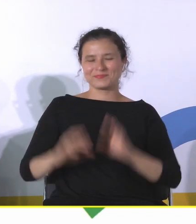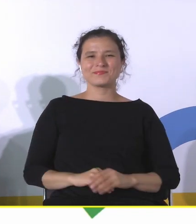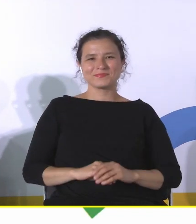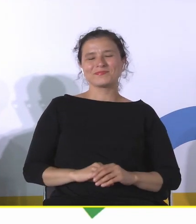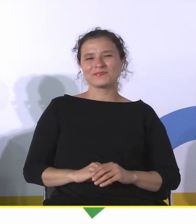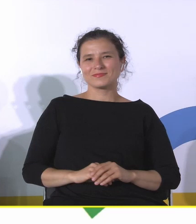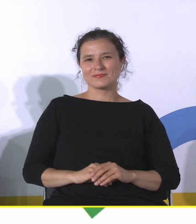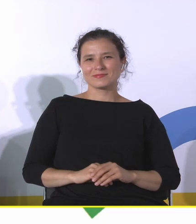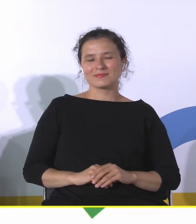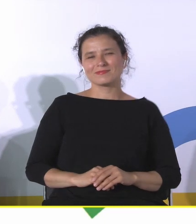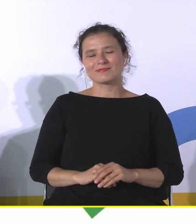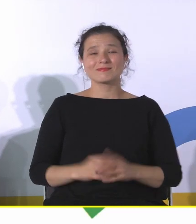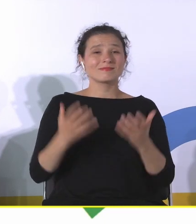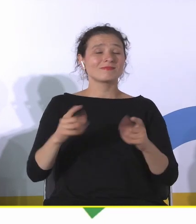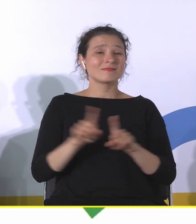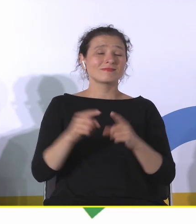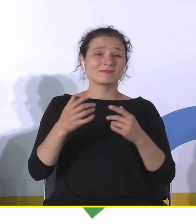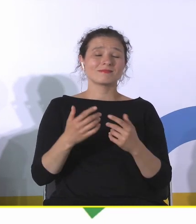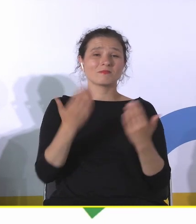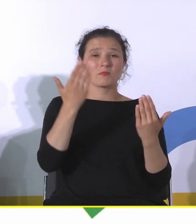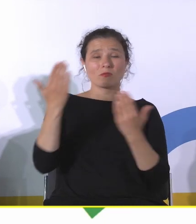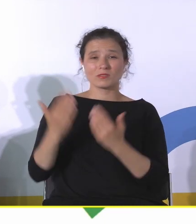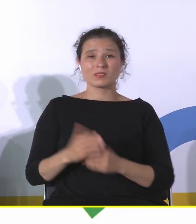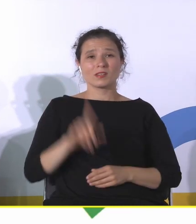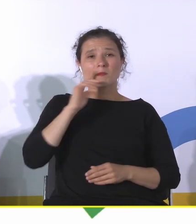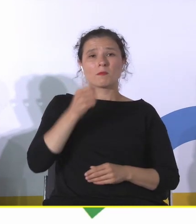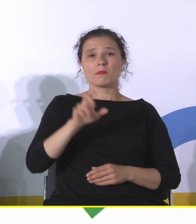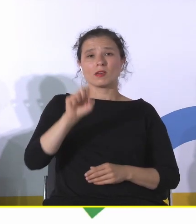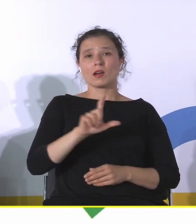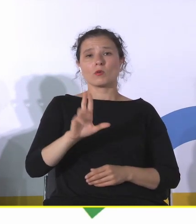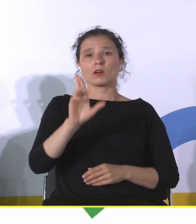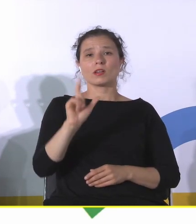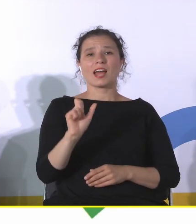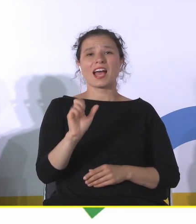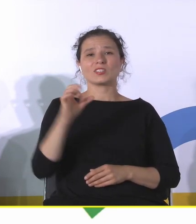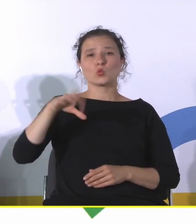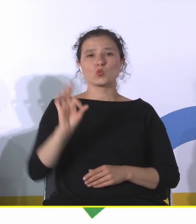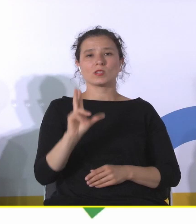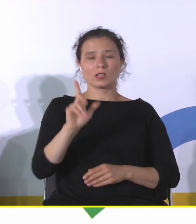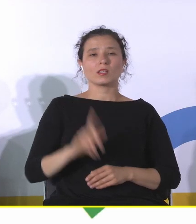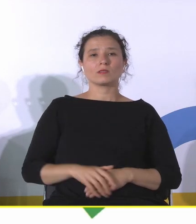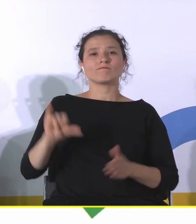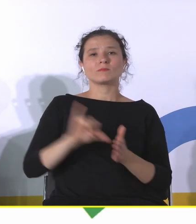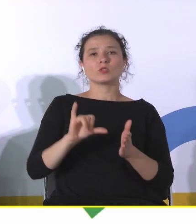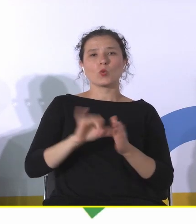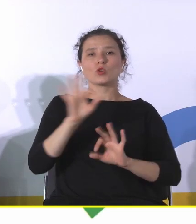Chciałem też przywitać Michała Krasuckiego, stołecznego konserwatora zabytków.